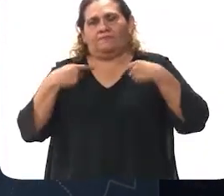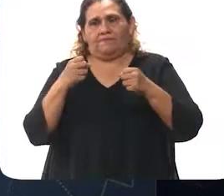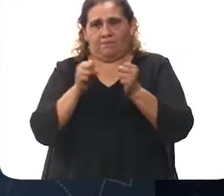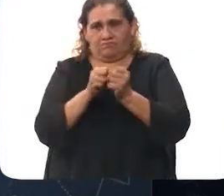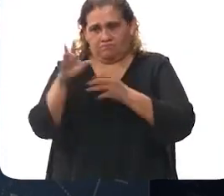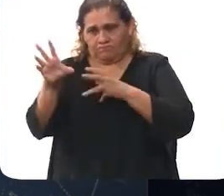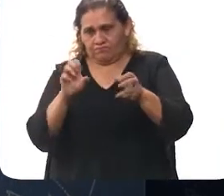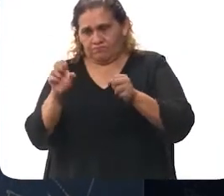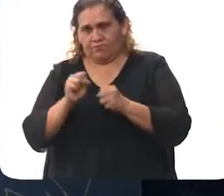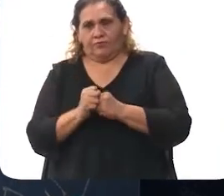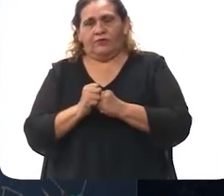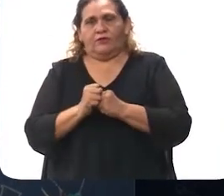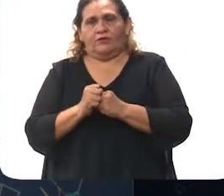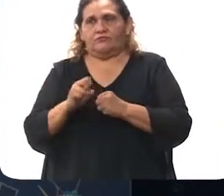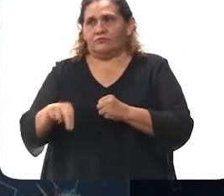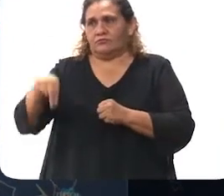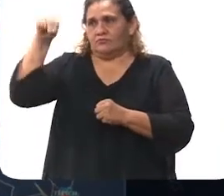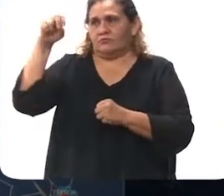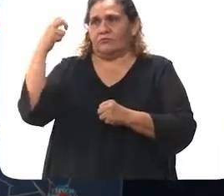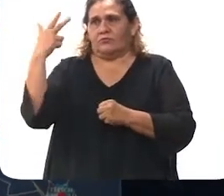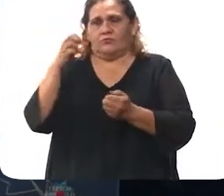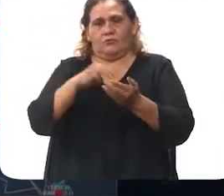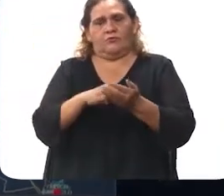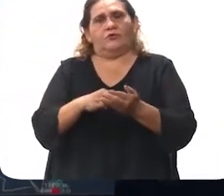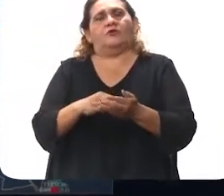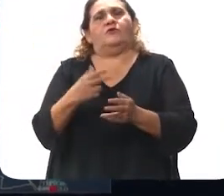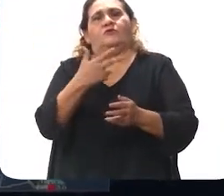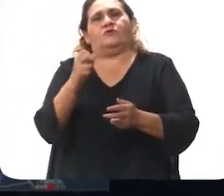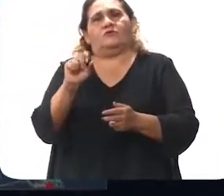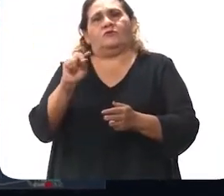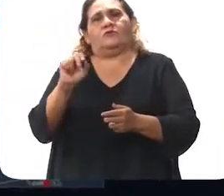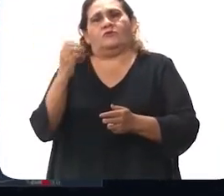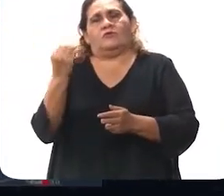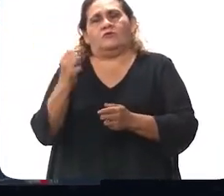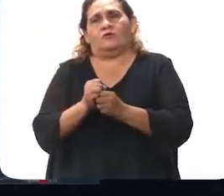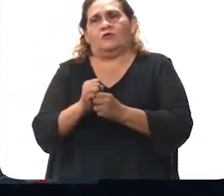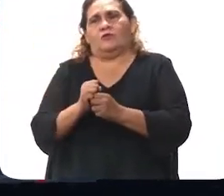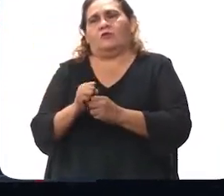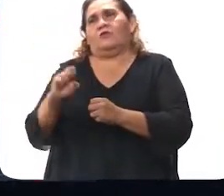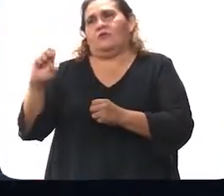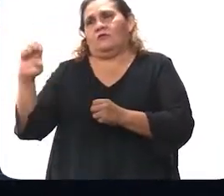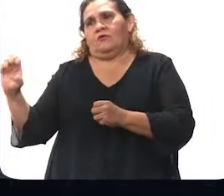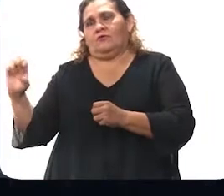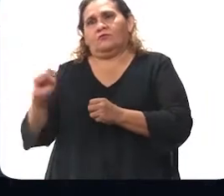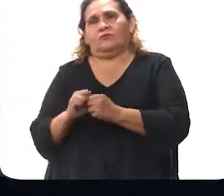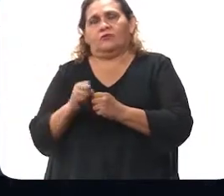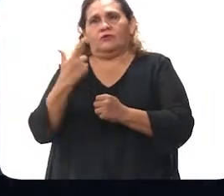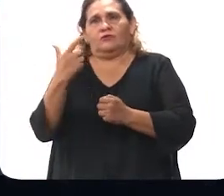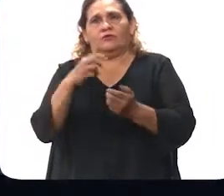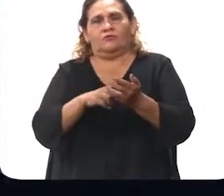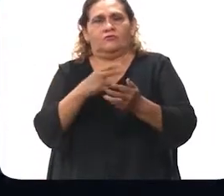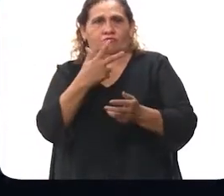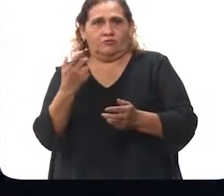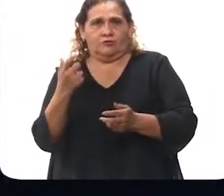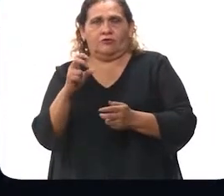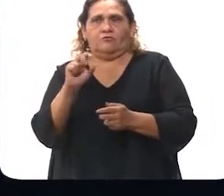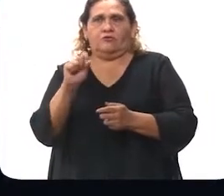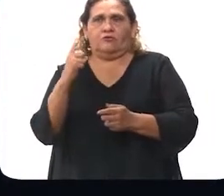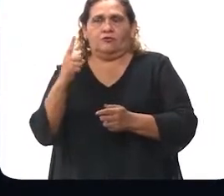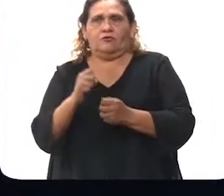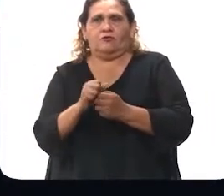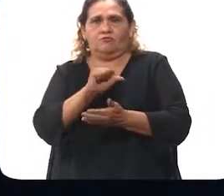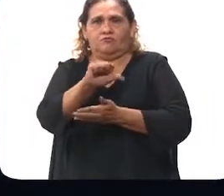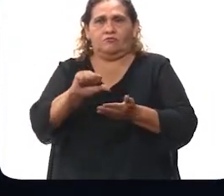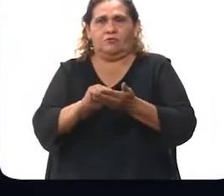tu chikil. Ichile solsie velak sajko helbe velakim 16 mako 9 shiboete 7 kolelo ukinilo obetian ichil 30 tak